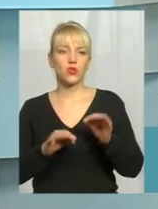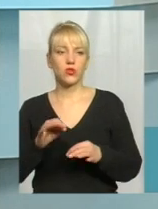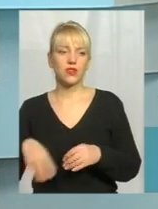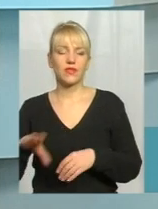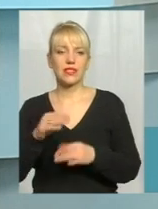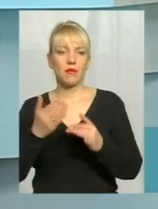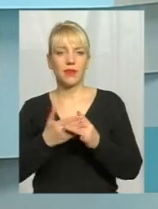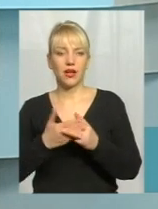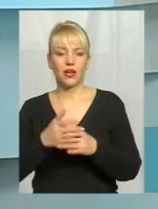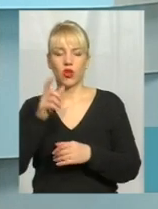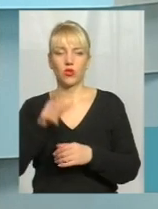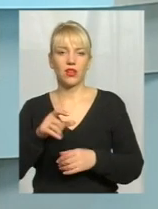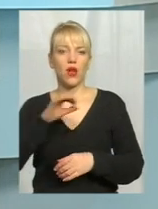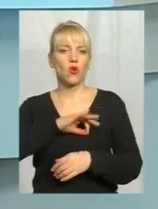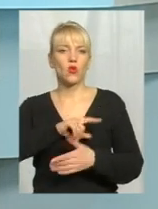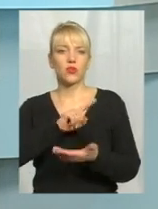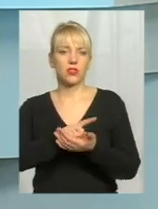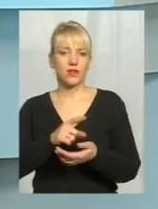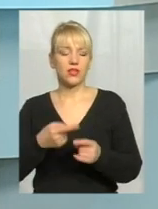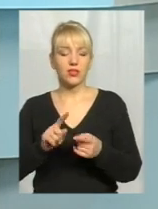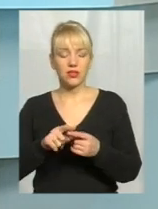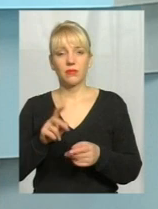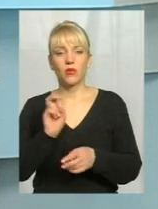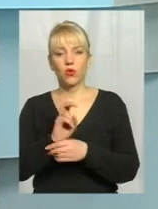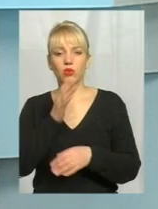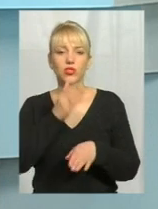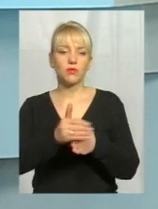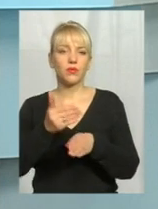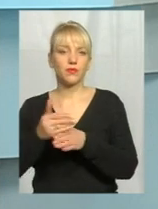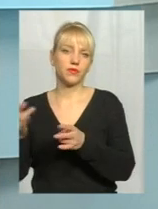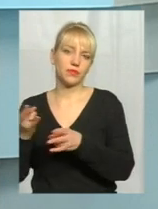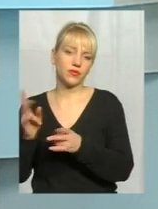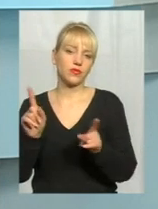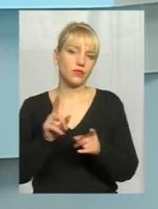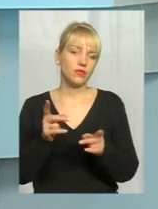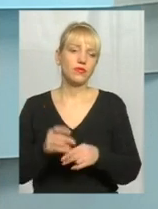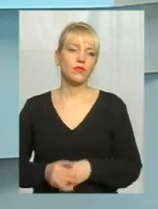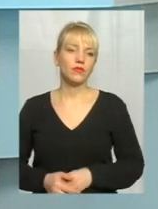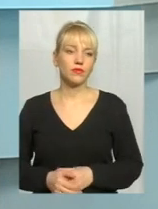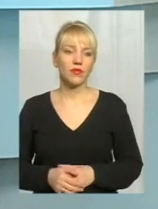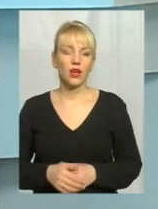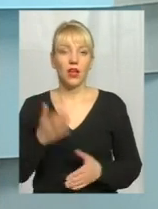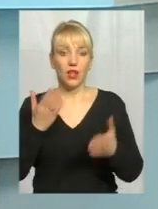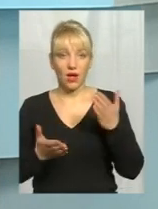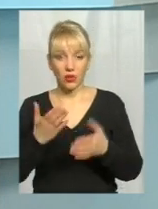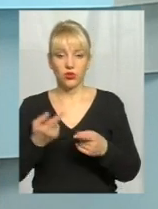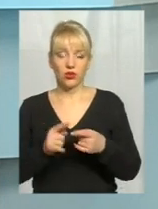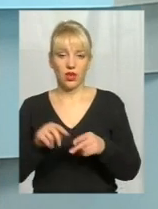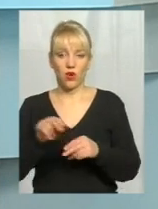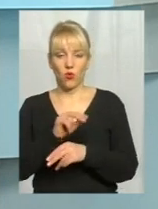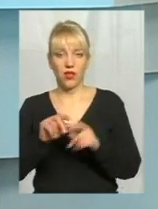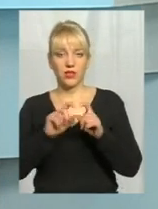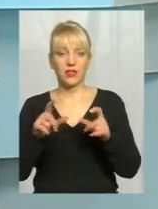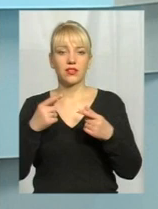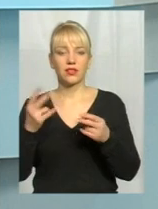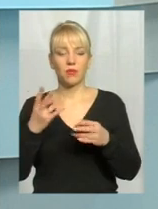пільг і особа ними користувалася. Вони приходять з часом і вони користуються по мірі певних надходжень. Тобто, якщо це лікувальний заклад і має